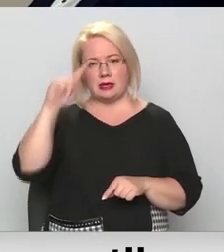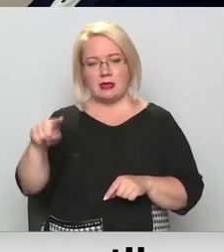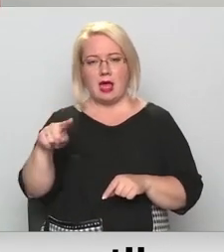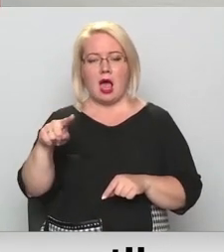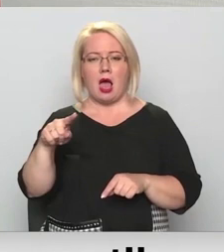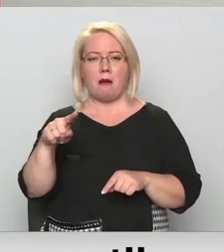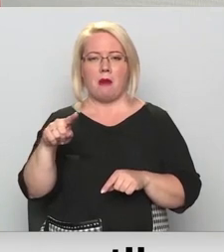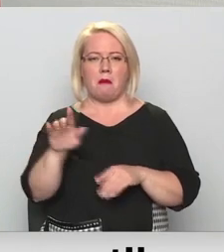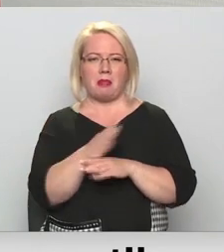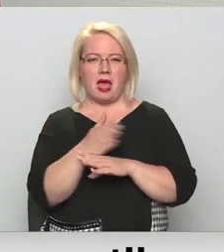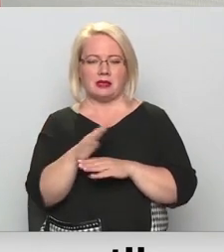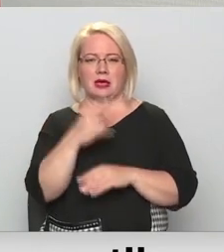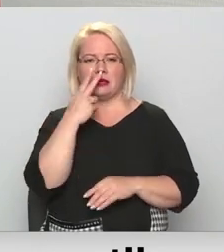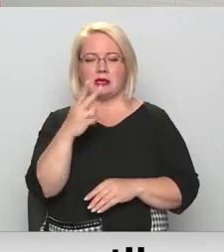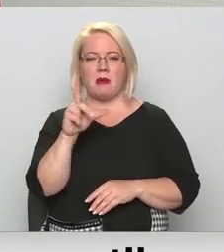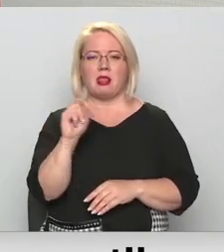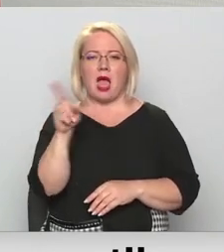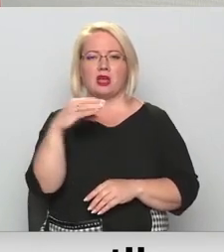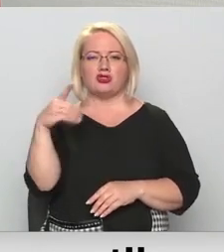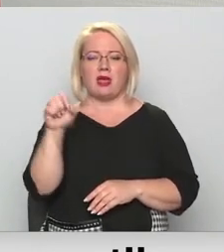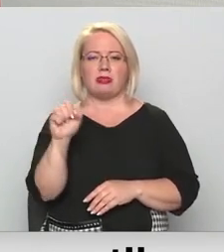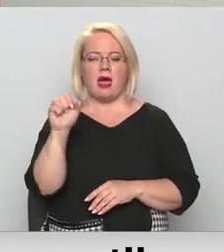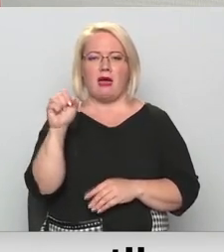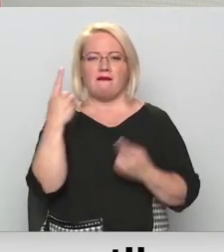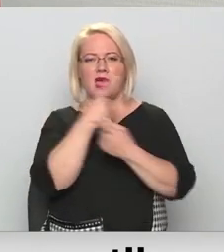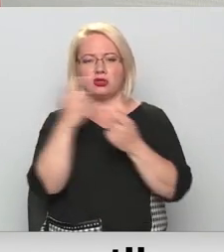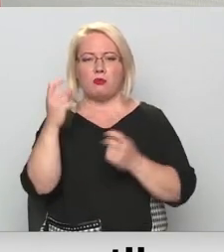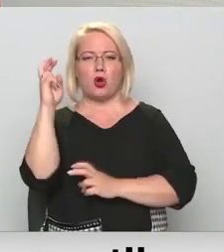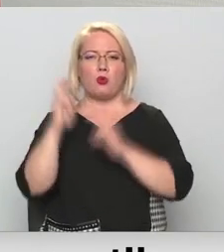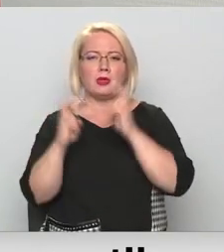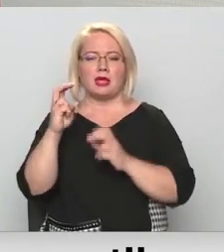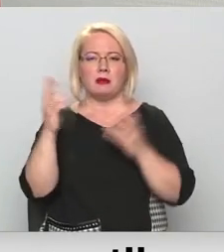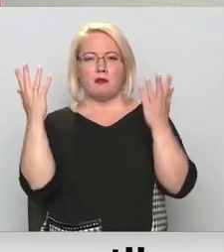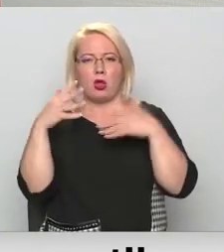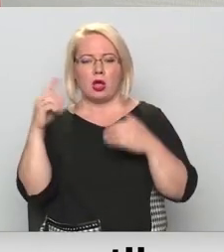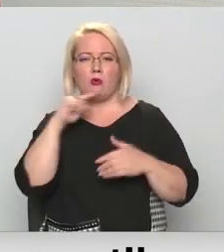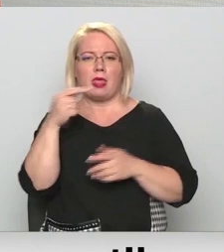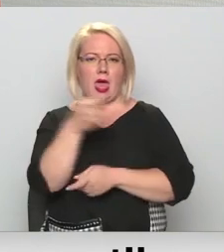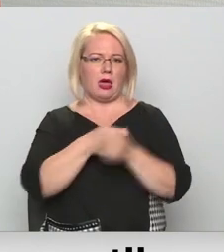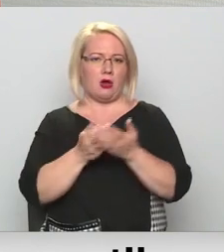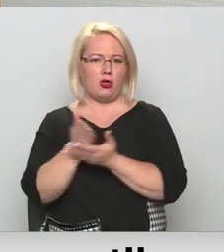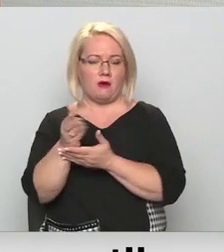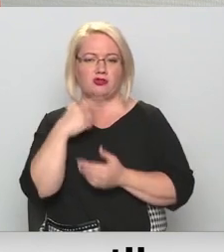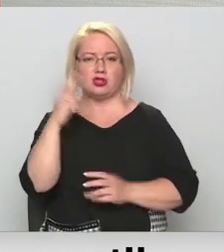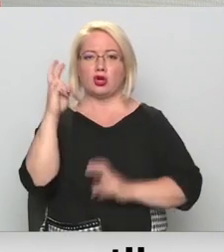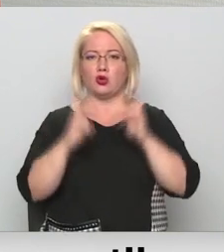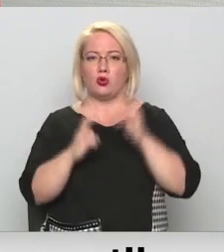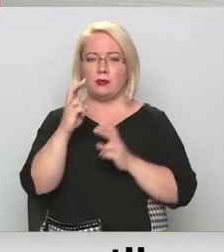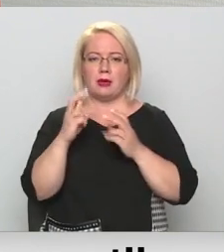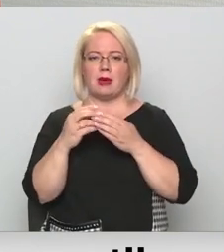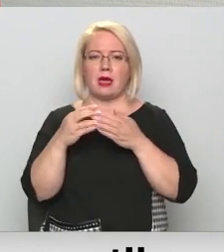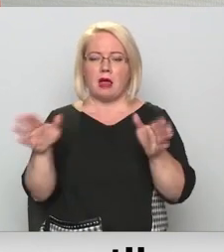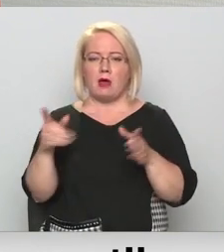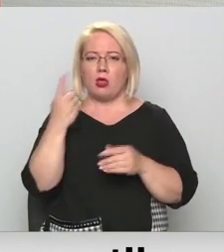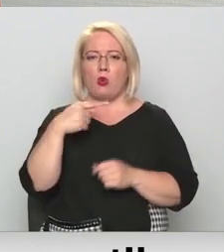Mēs skatāmies uz armīna lašeta veistījumu par rūpniecības politiku un ekonomiku. Viņš teica, ka rūpniecība jāatsvabina no